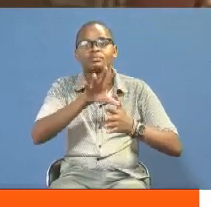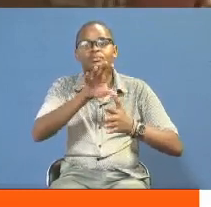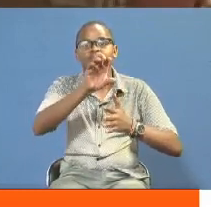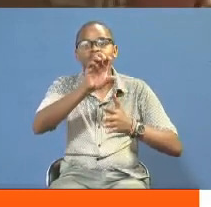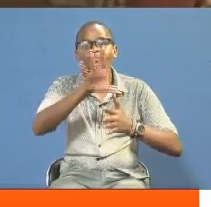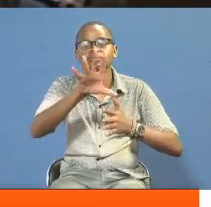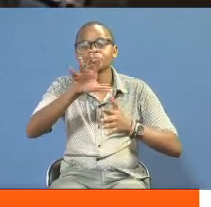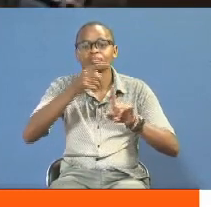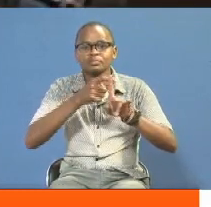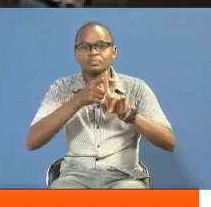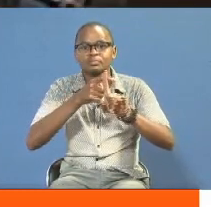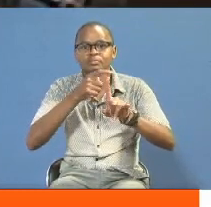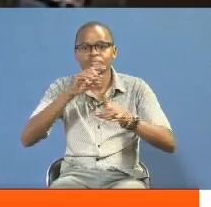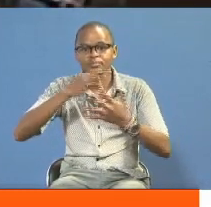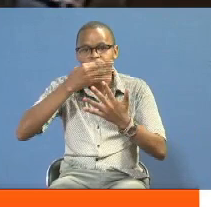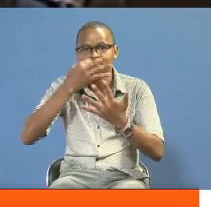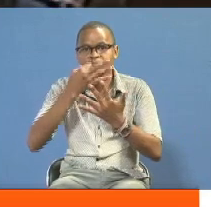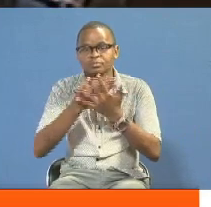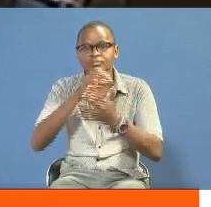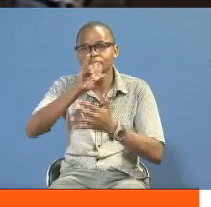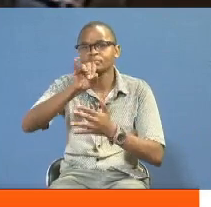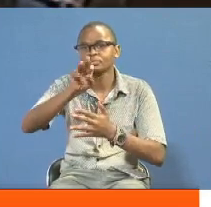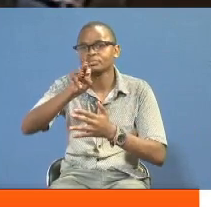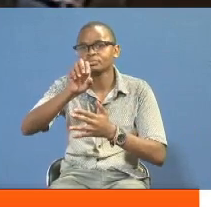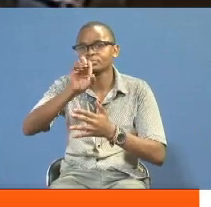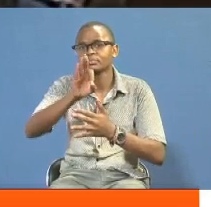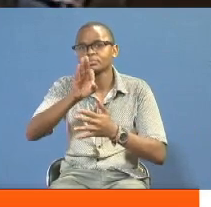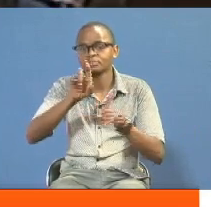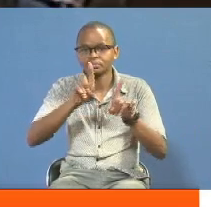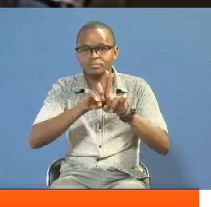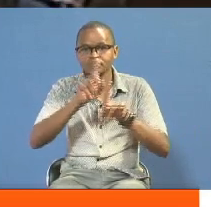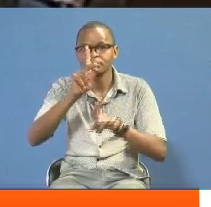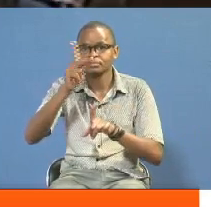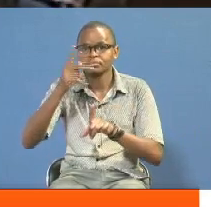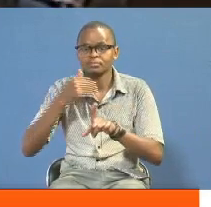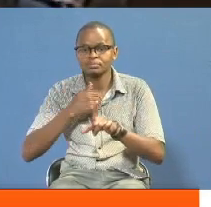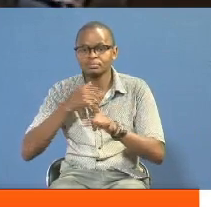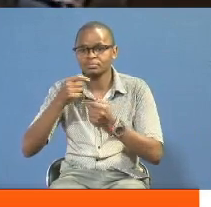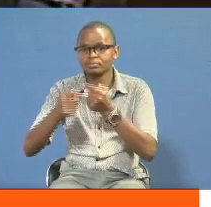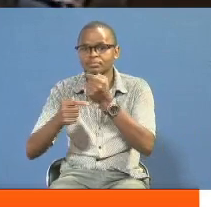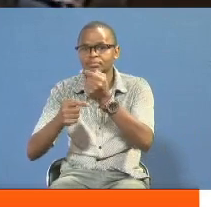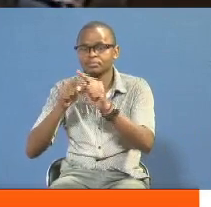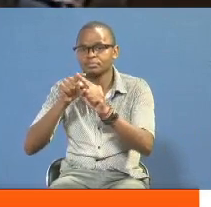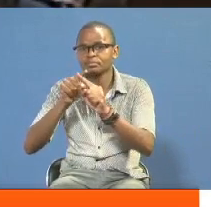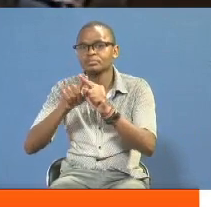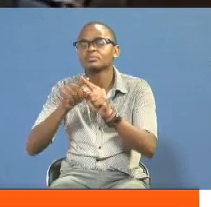hamsinatano toka shirika la feather duniani IMF Deni la Kenya likielekea shilingi trivioni nane